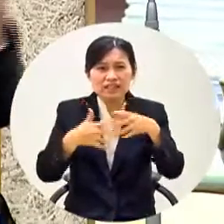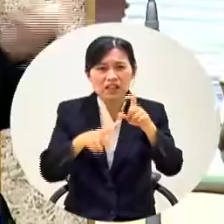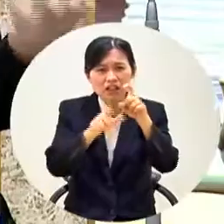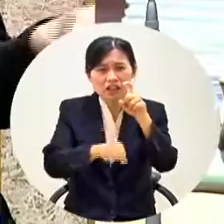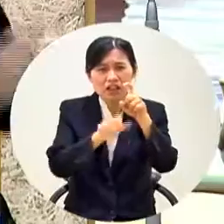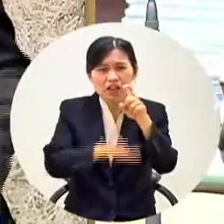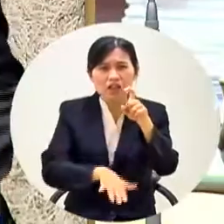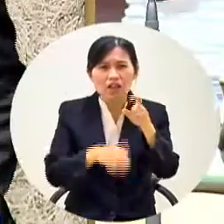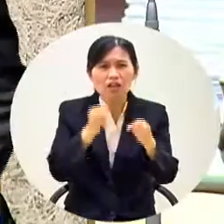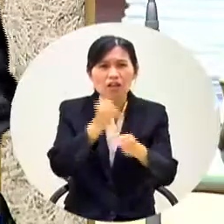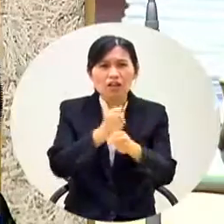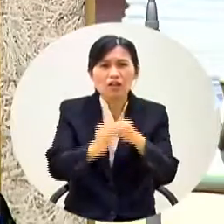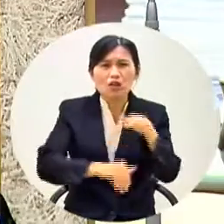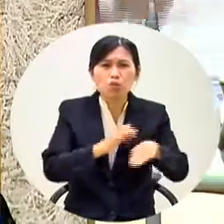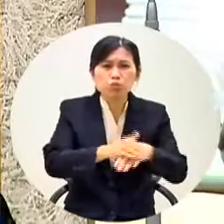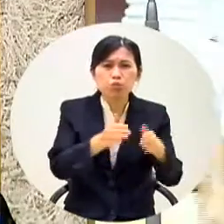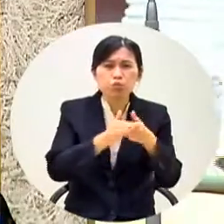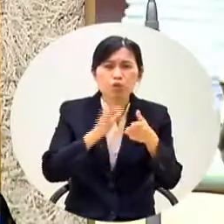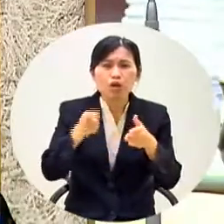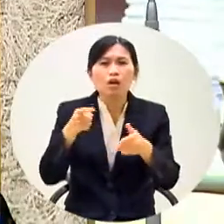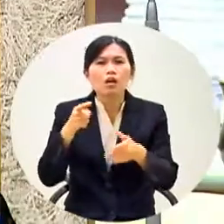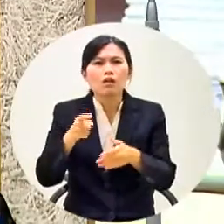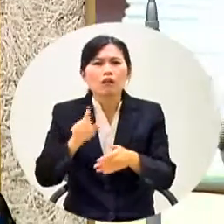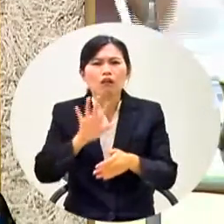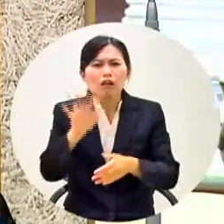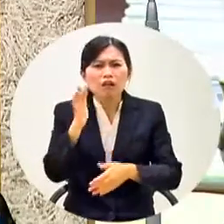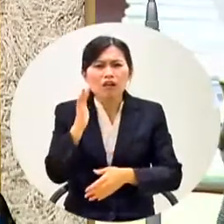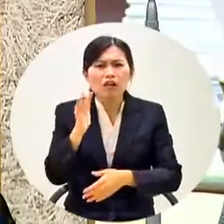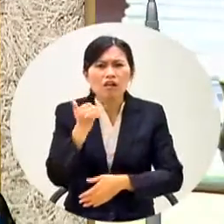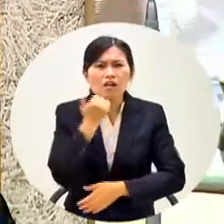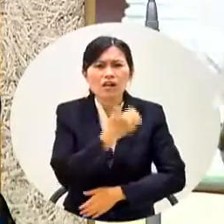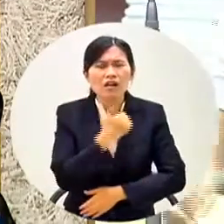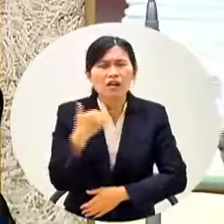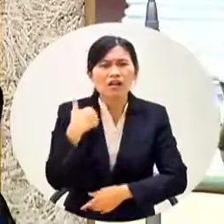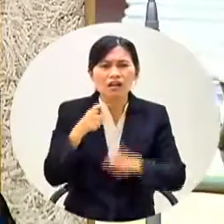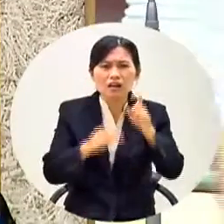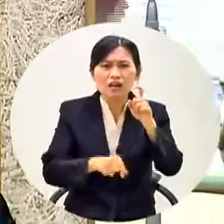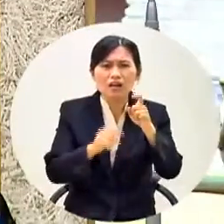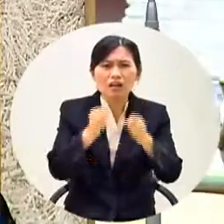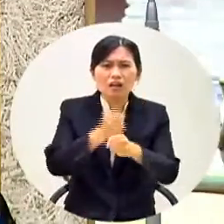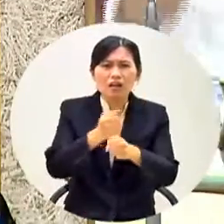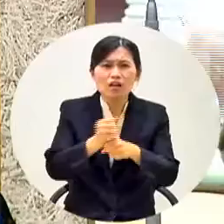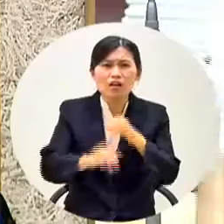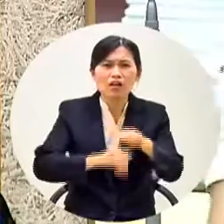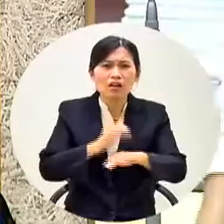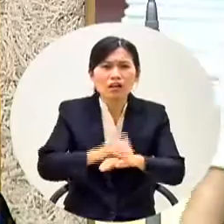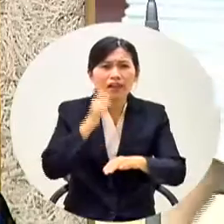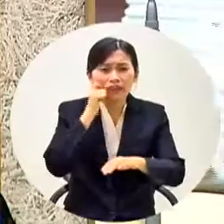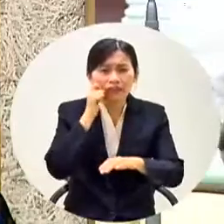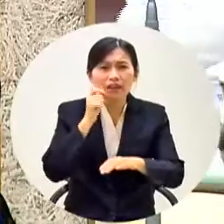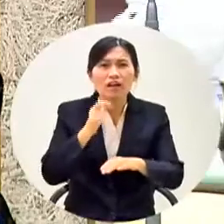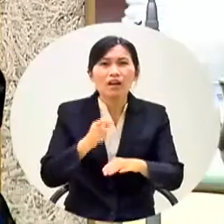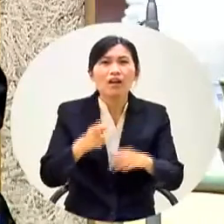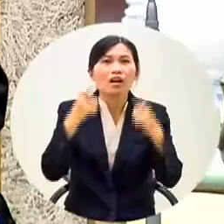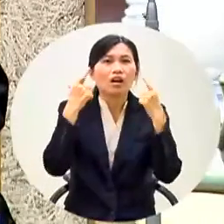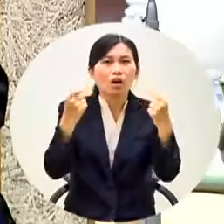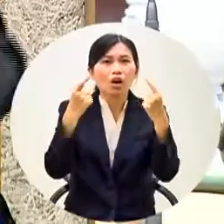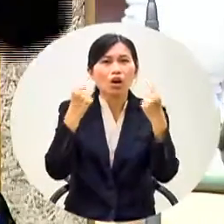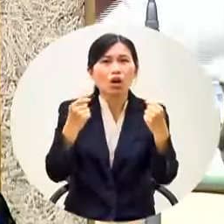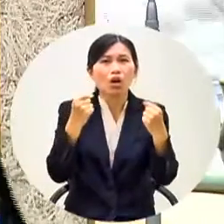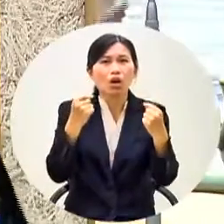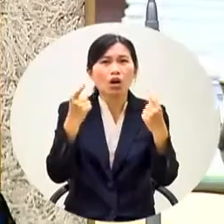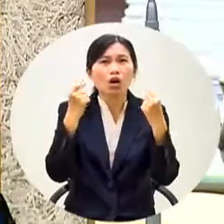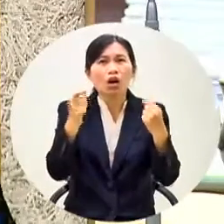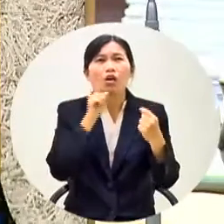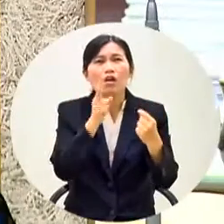做完怎麼可能呢耗氣機怎麼會不可能十月底前怎麼做得完來原來是這樣子然後你說